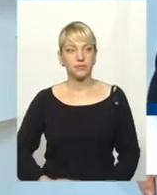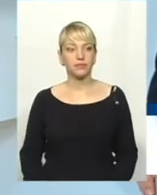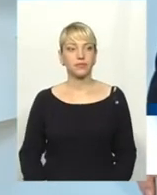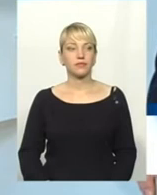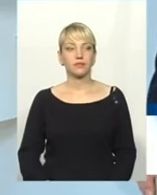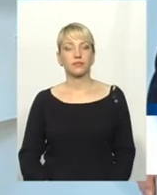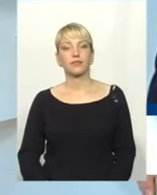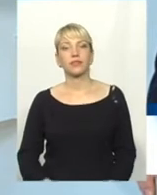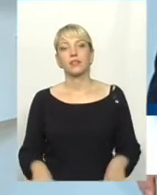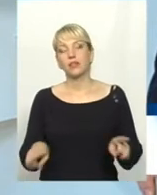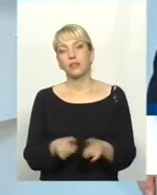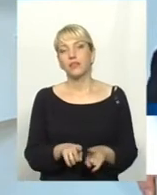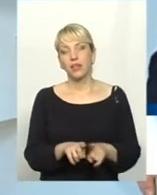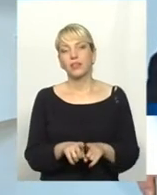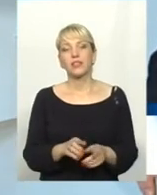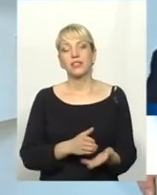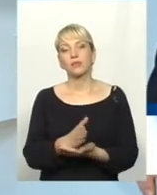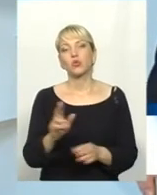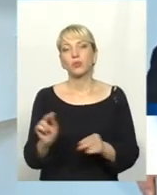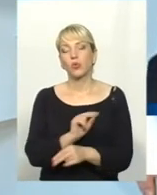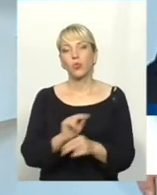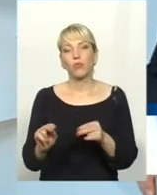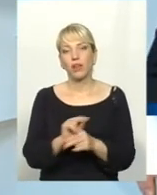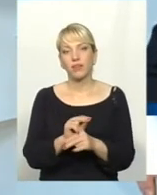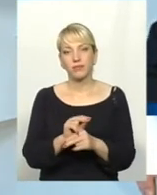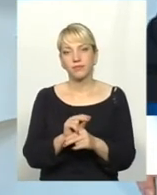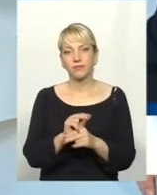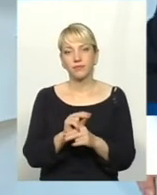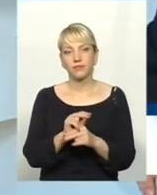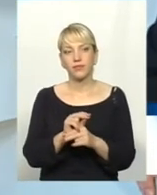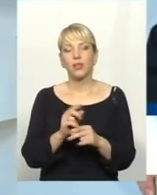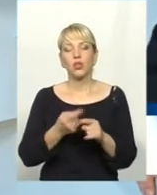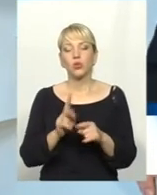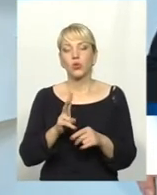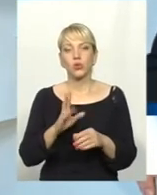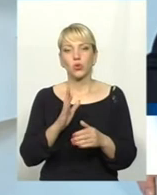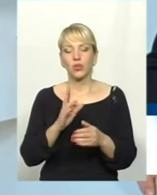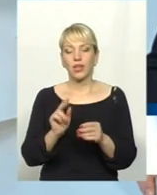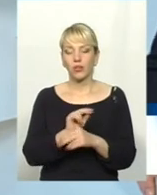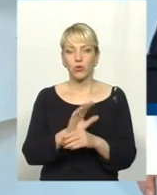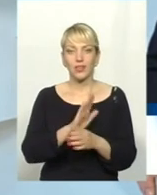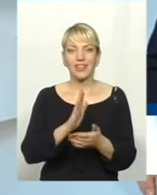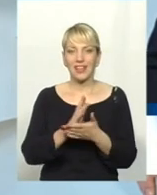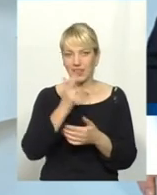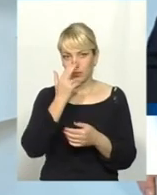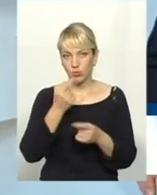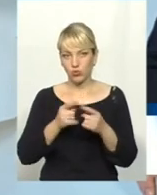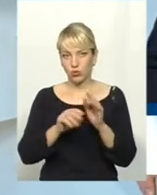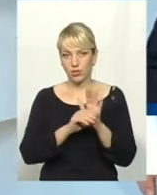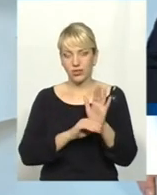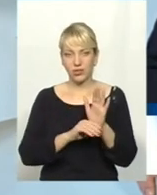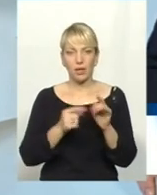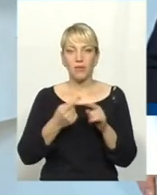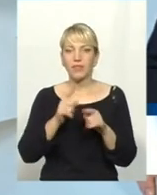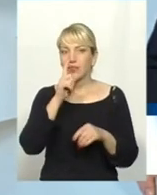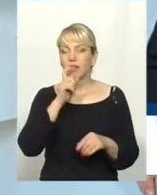в такий спосіб лікування той, хто лікує, не є адаптованим в систему. І він не